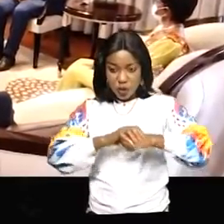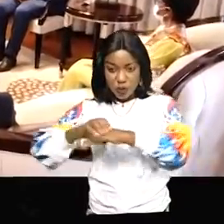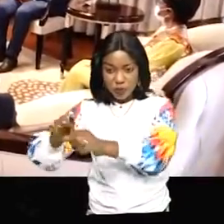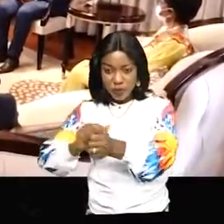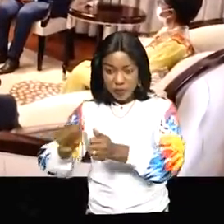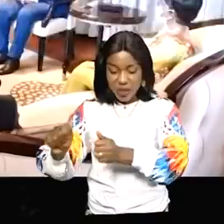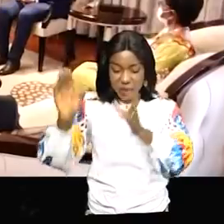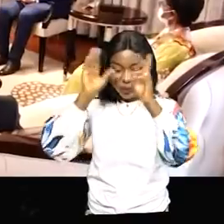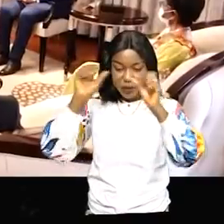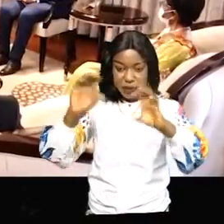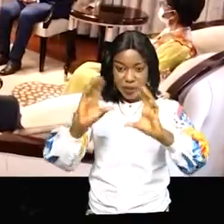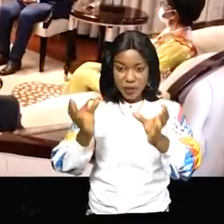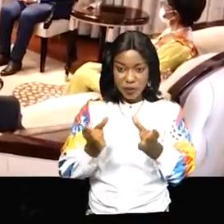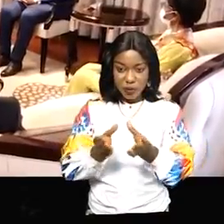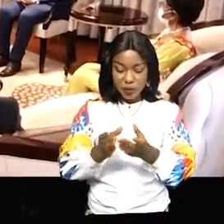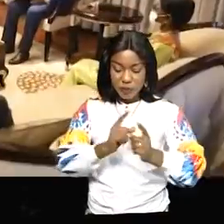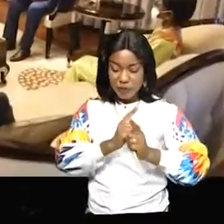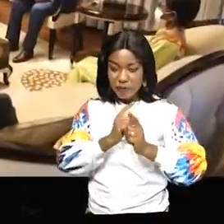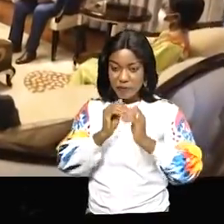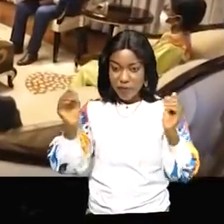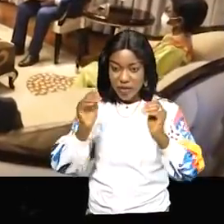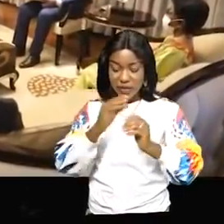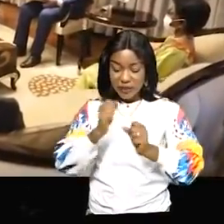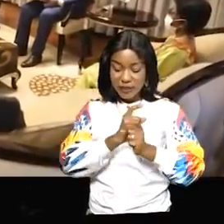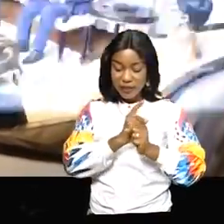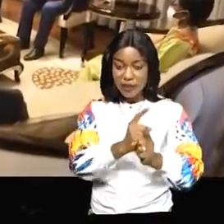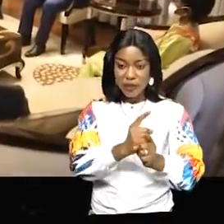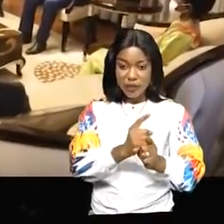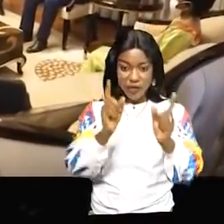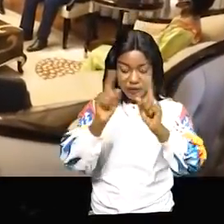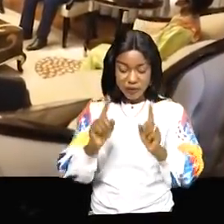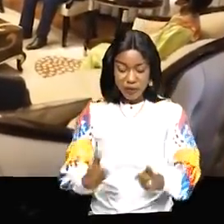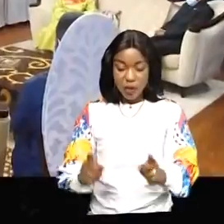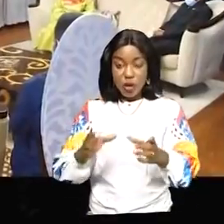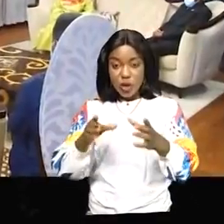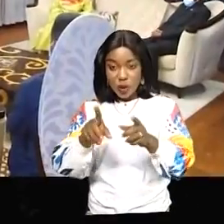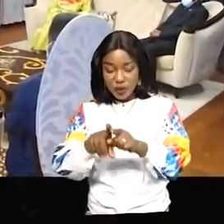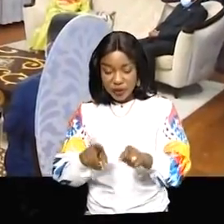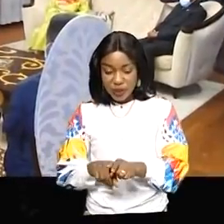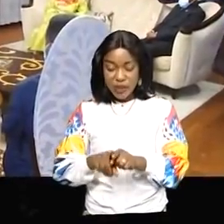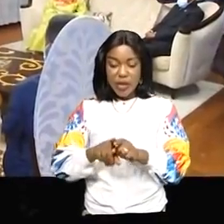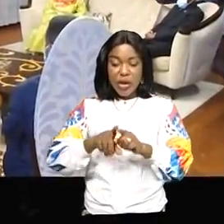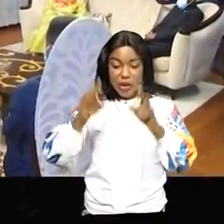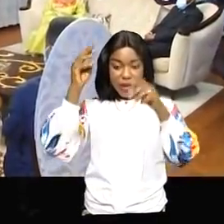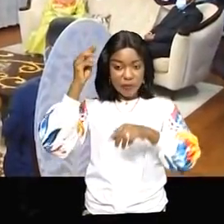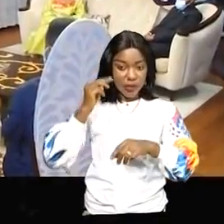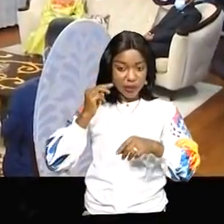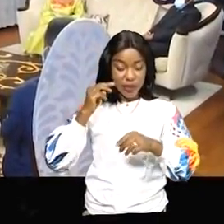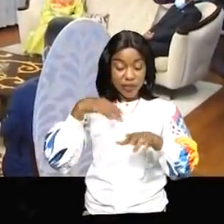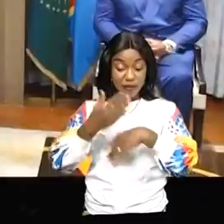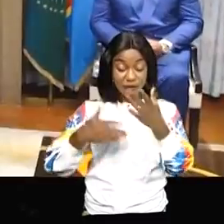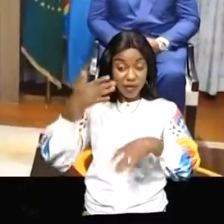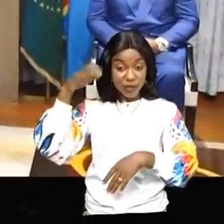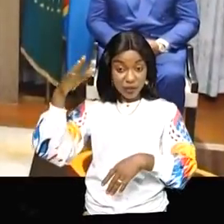'organisation panafricaine, de l'Egypte avec en tête son ministre des Affaires étrangères, de l'Ethiopie représentée par le vice-prime